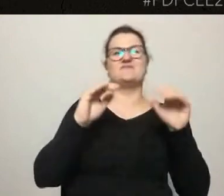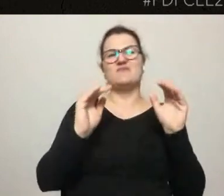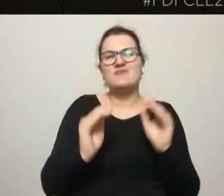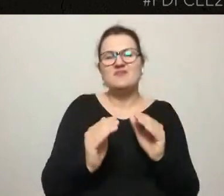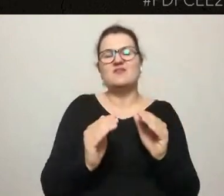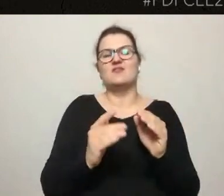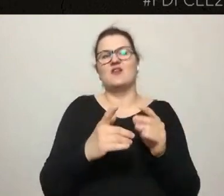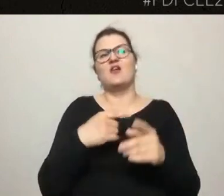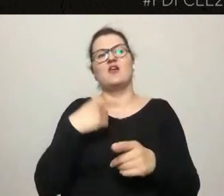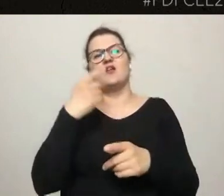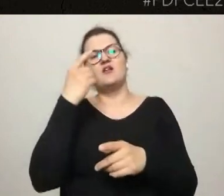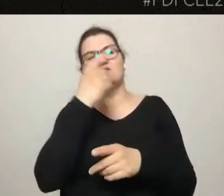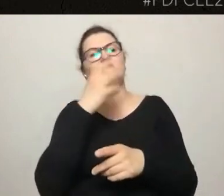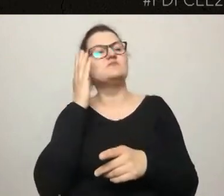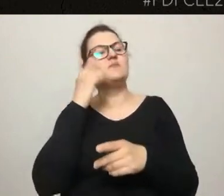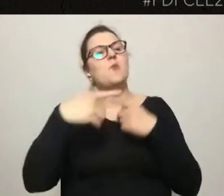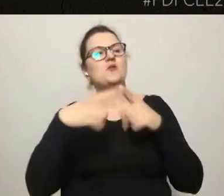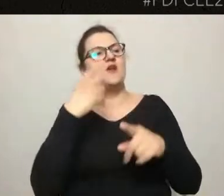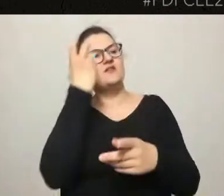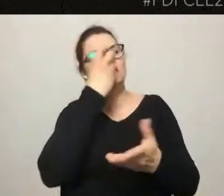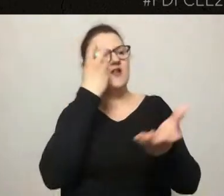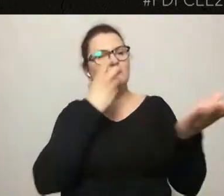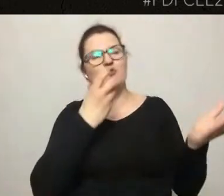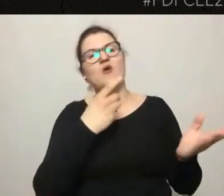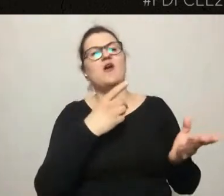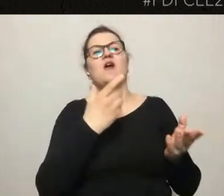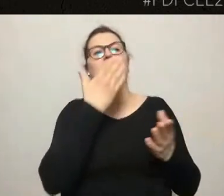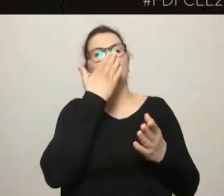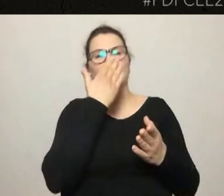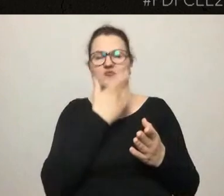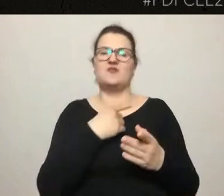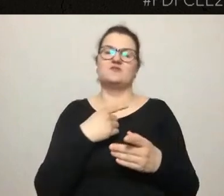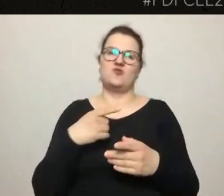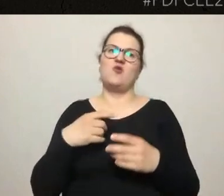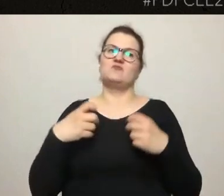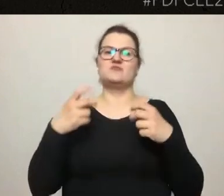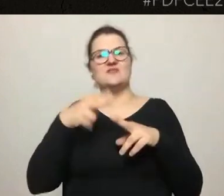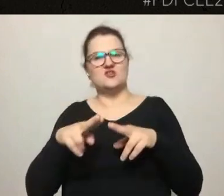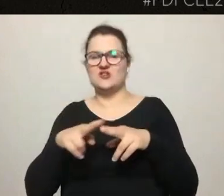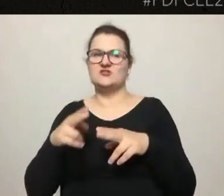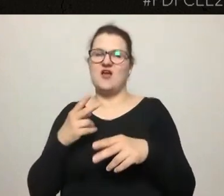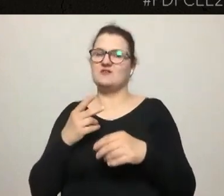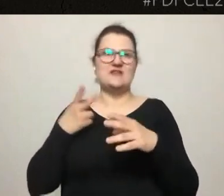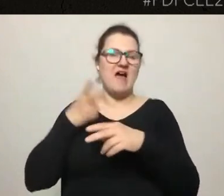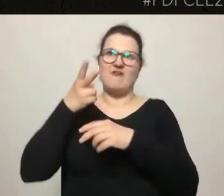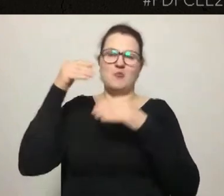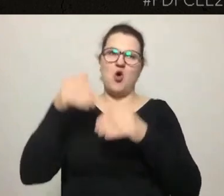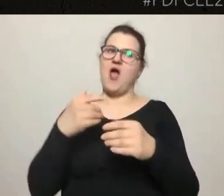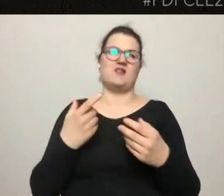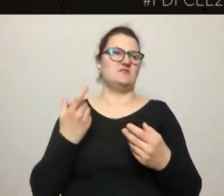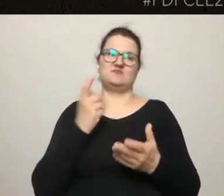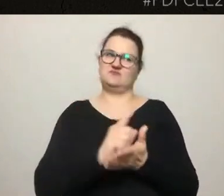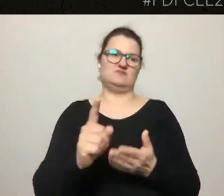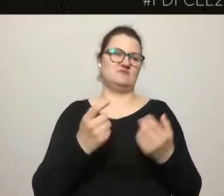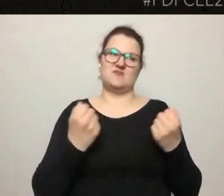te narzędzia będą słabsze. Niezależnie jak bardzo zaawansowane narzędzia stosujemy, one będą nieskuteczne. Dziękuję bardzo.